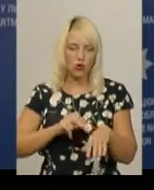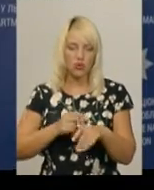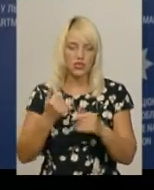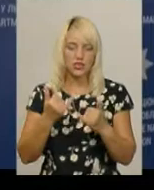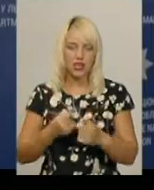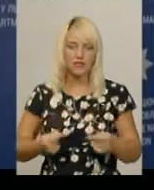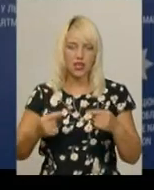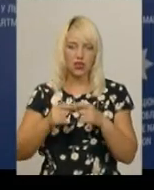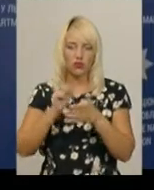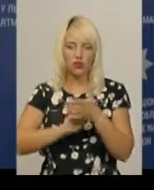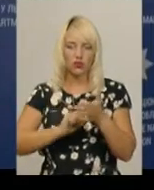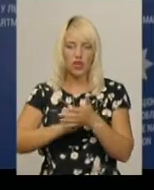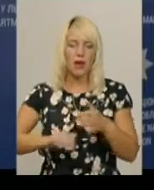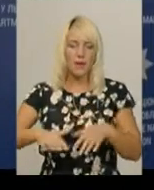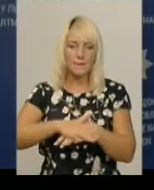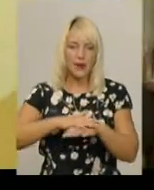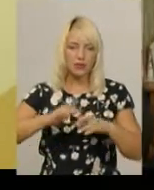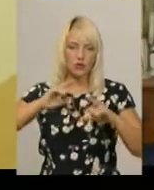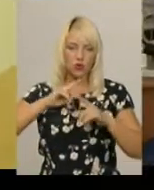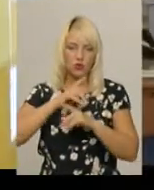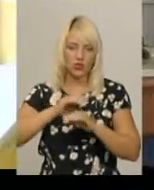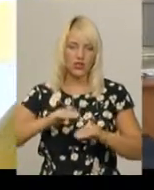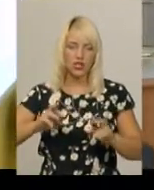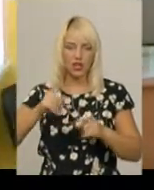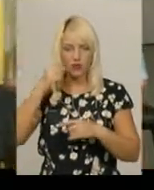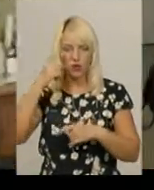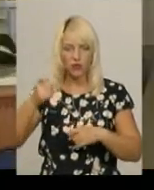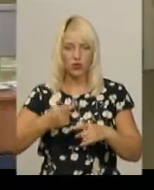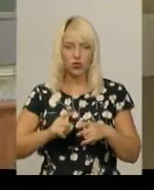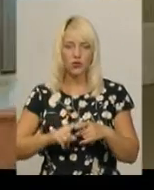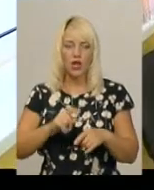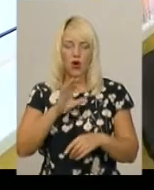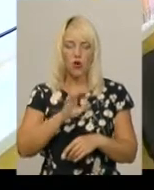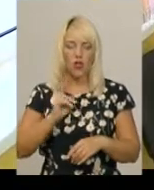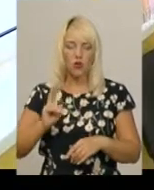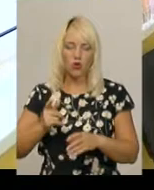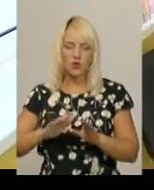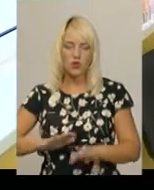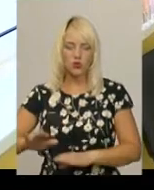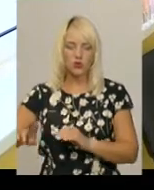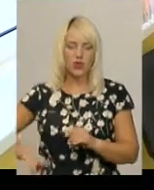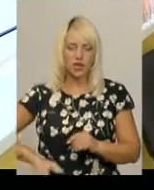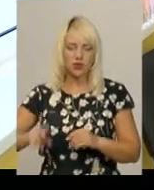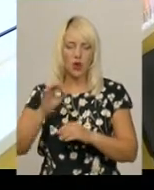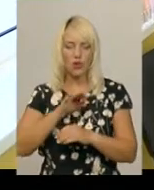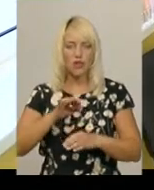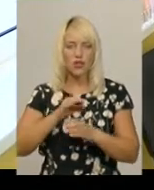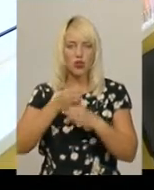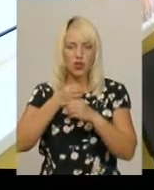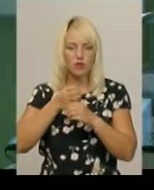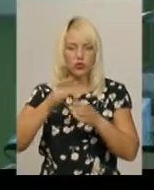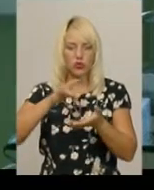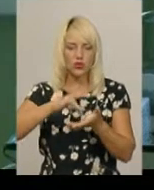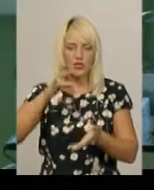причину масового утруєння дітей. Як повідомив Олег Когут, заступник директора Львівського обласного лабораторного центру, попередні